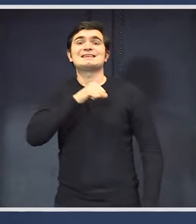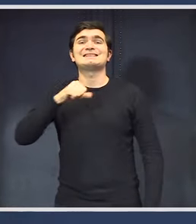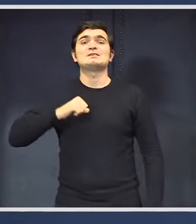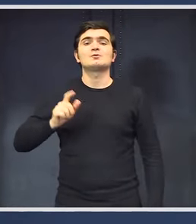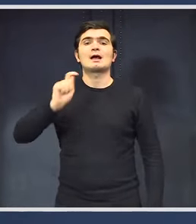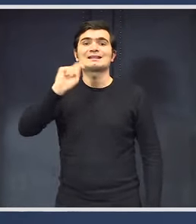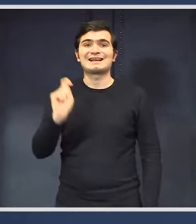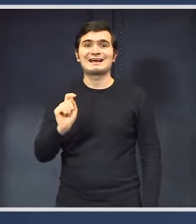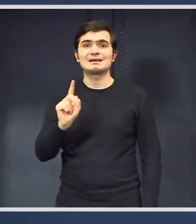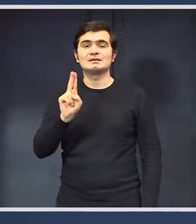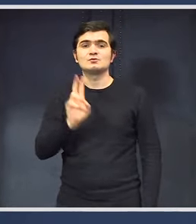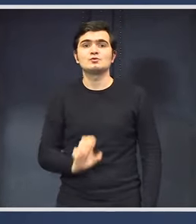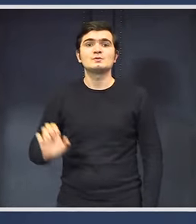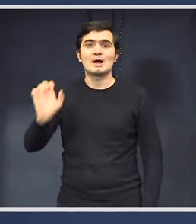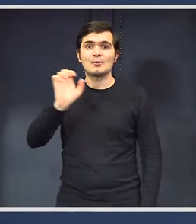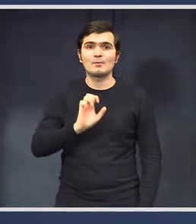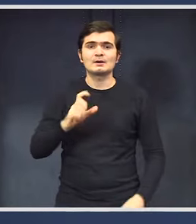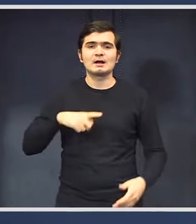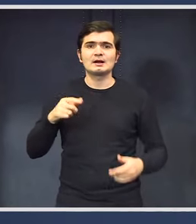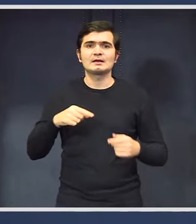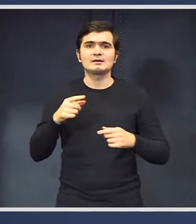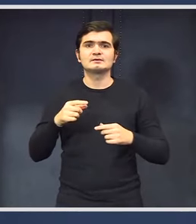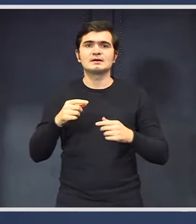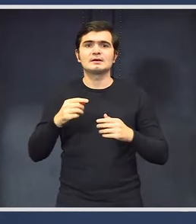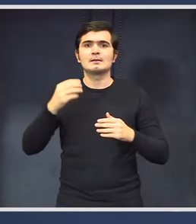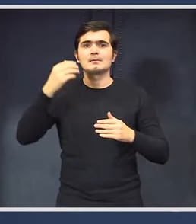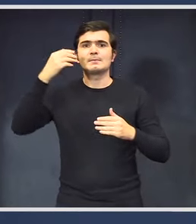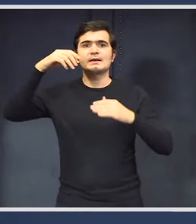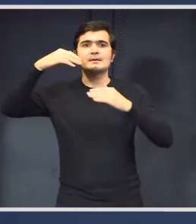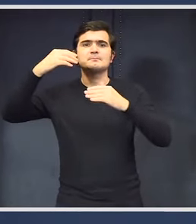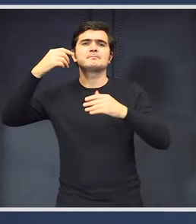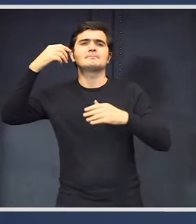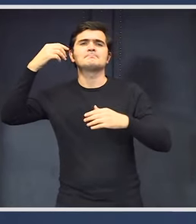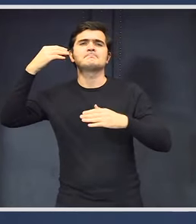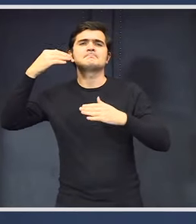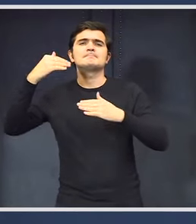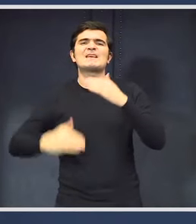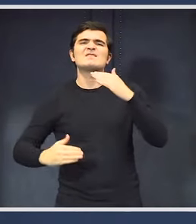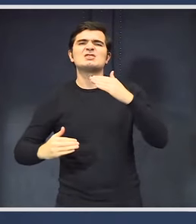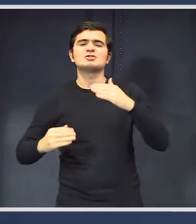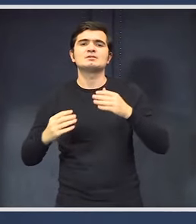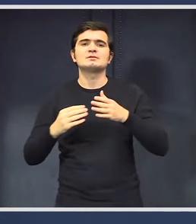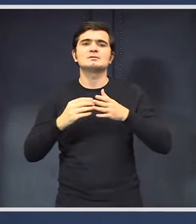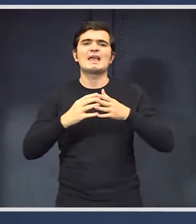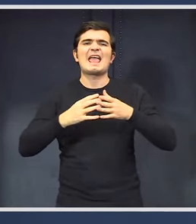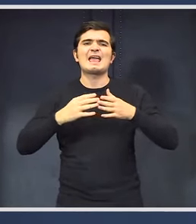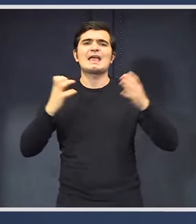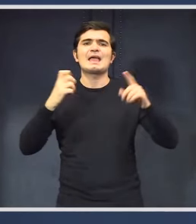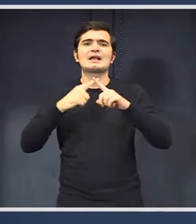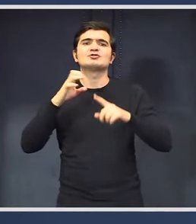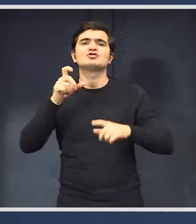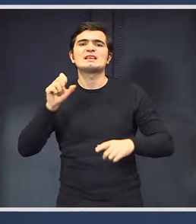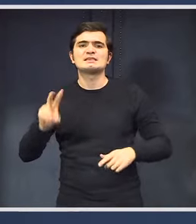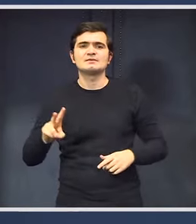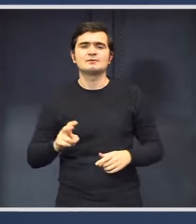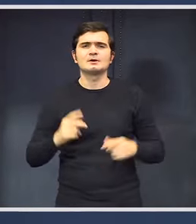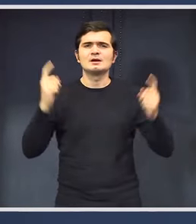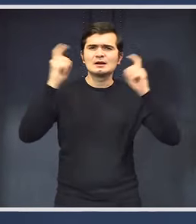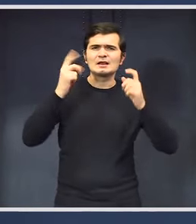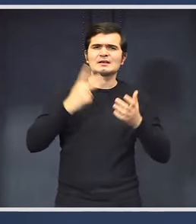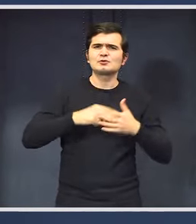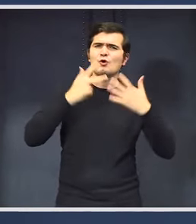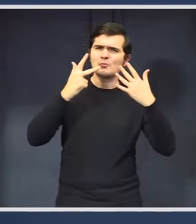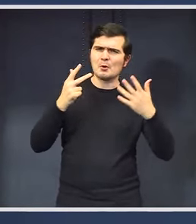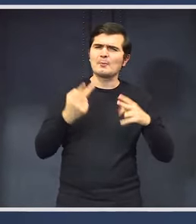din Uniunea Europeană care este în procedură de deficit excesiv. În criza din 2008, majoritatea țălării din Uniunea